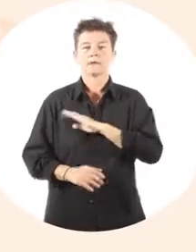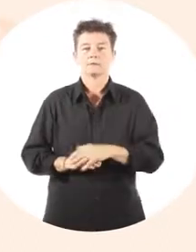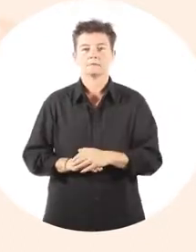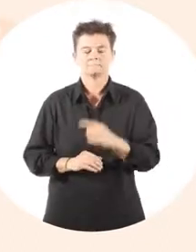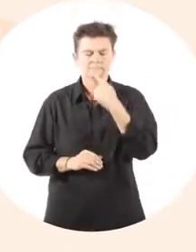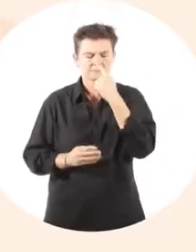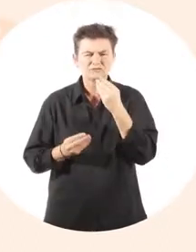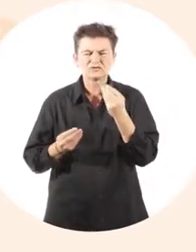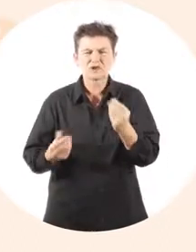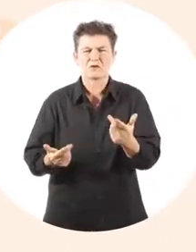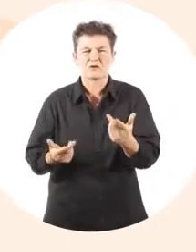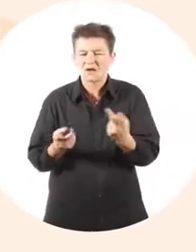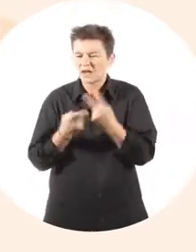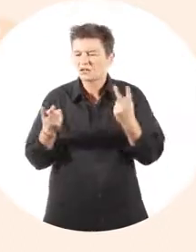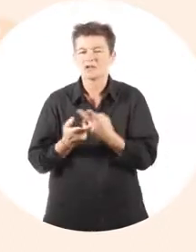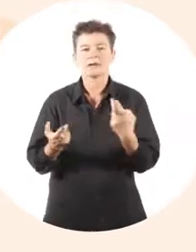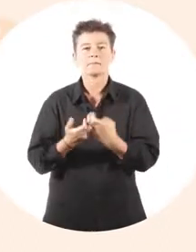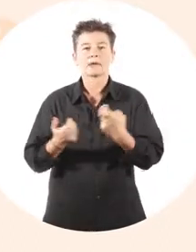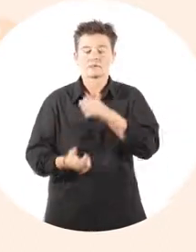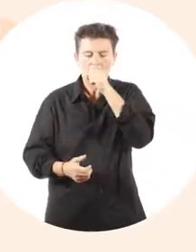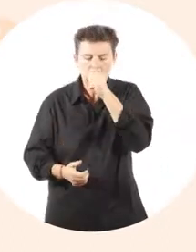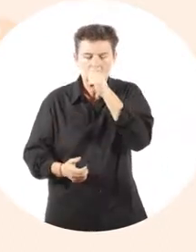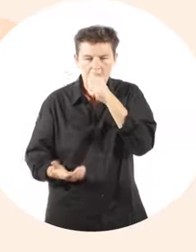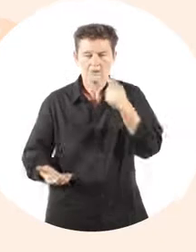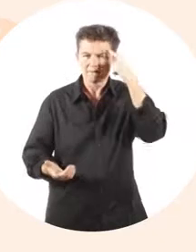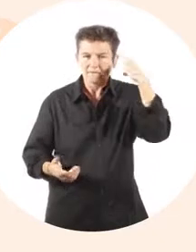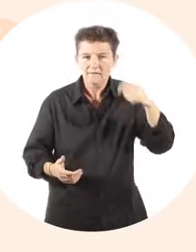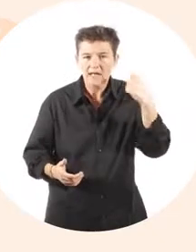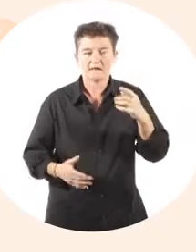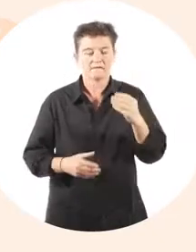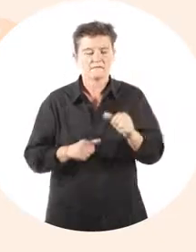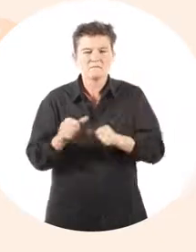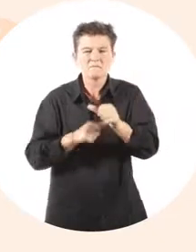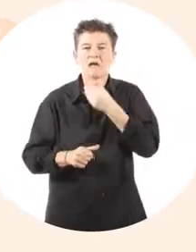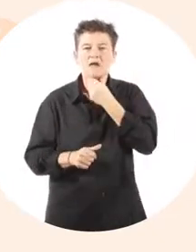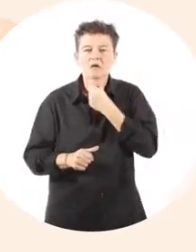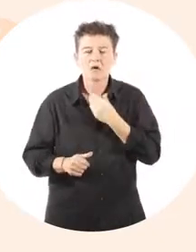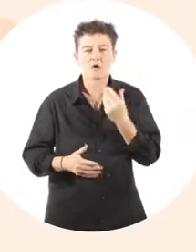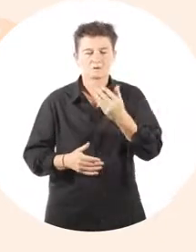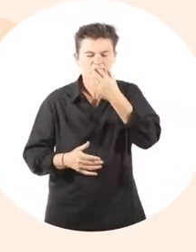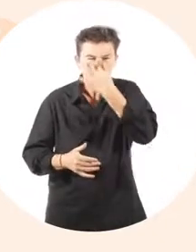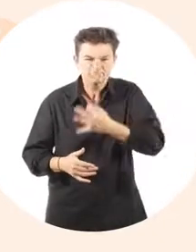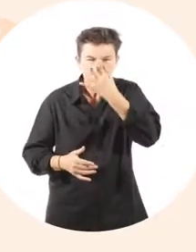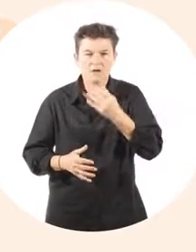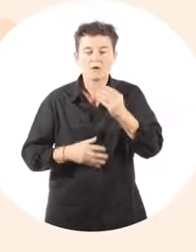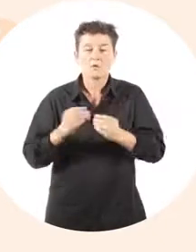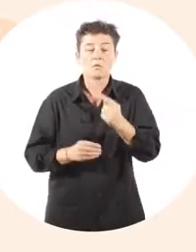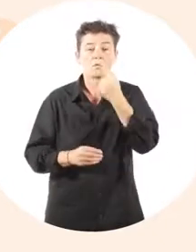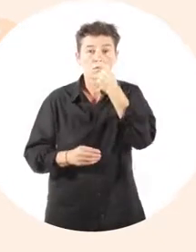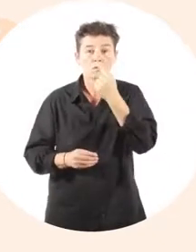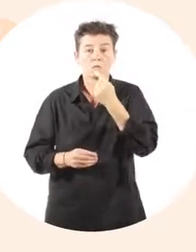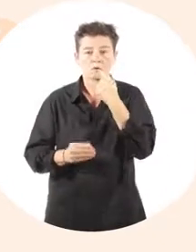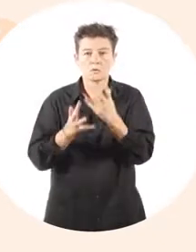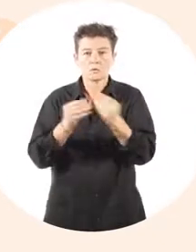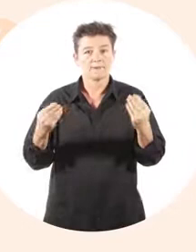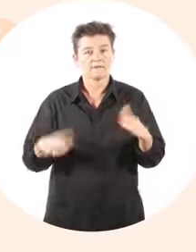Dès l'apparition de signes, même légers, comme la toux, la fièvre, le mal de gorge, le nez qui coule ou